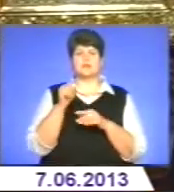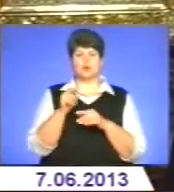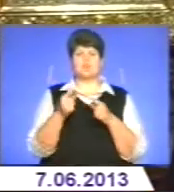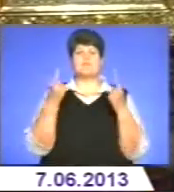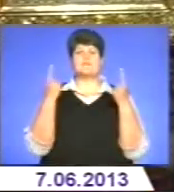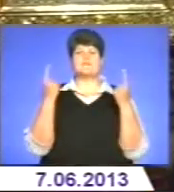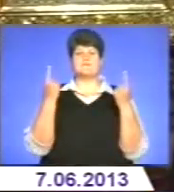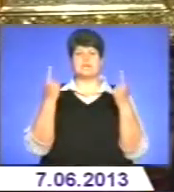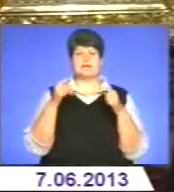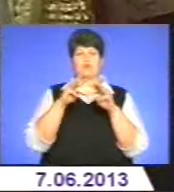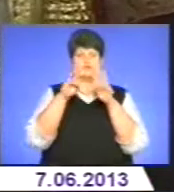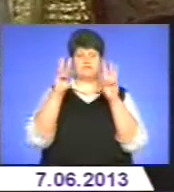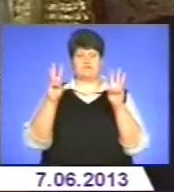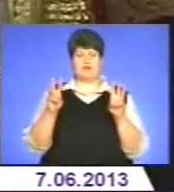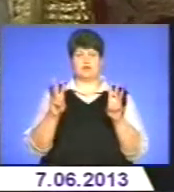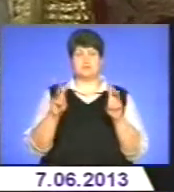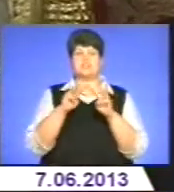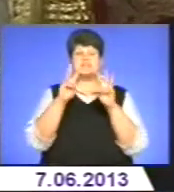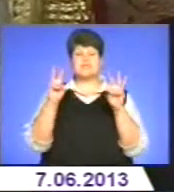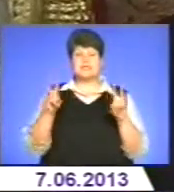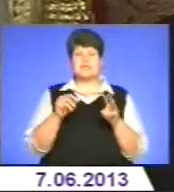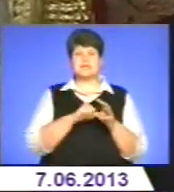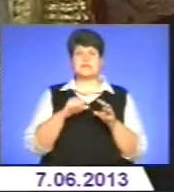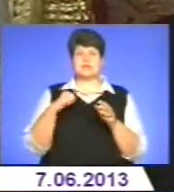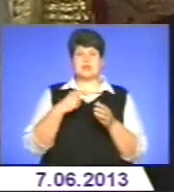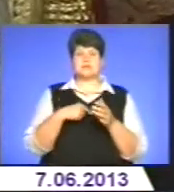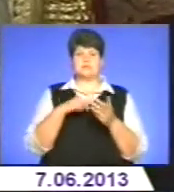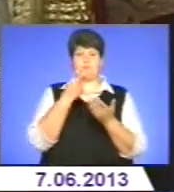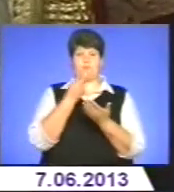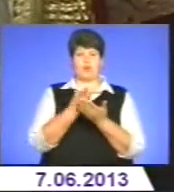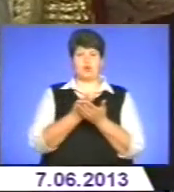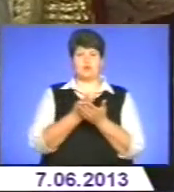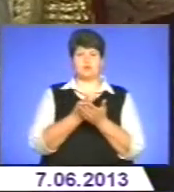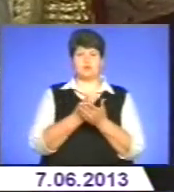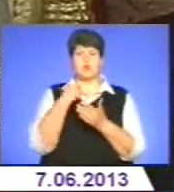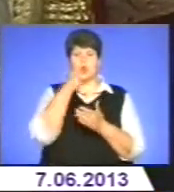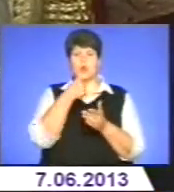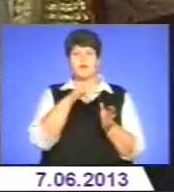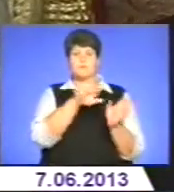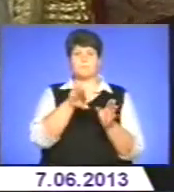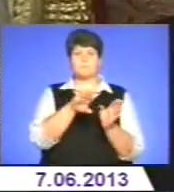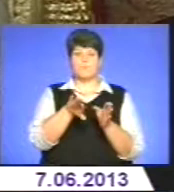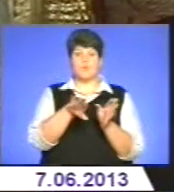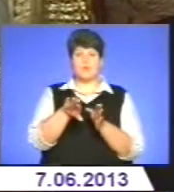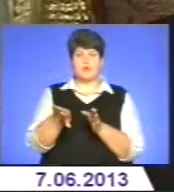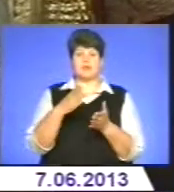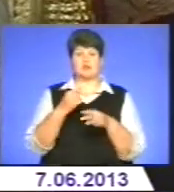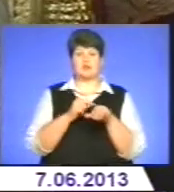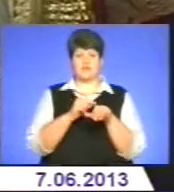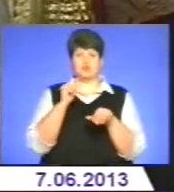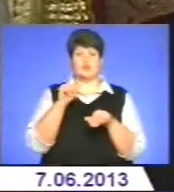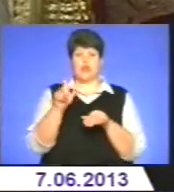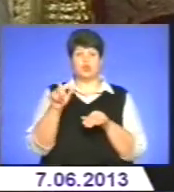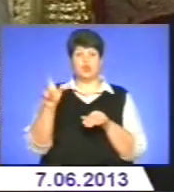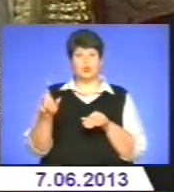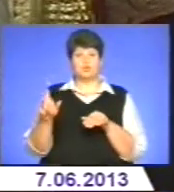великої святості. Святиня сама себе покаже. Роки проходять, і якщо відчувають люди,